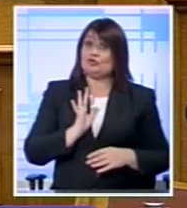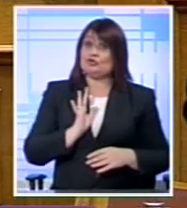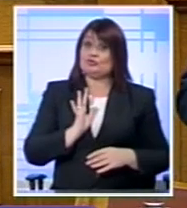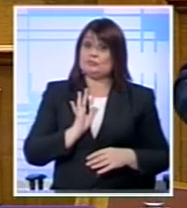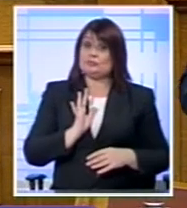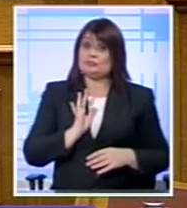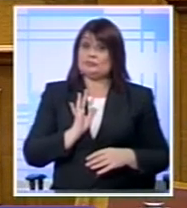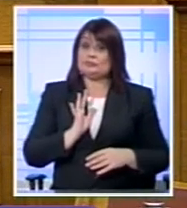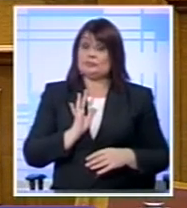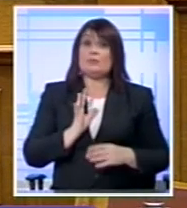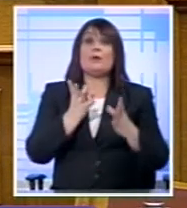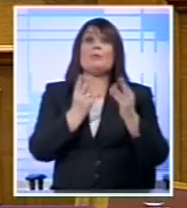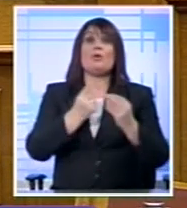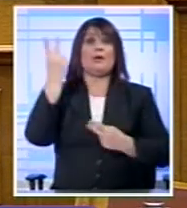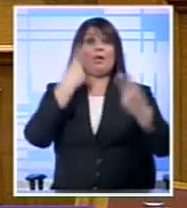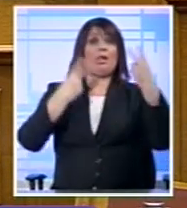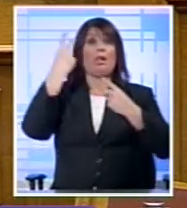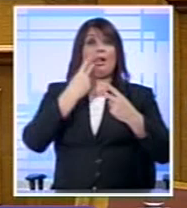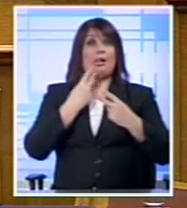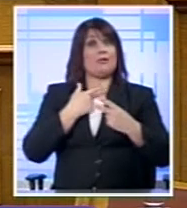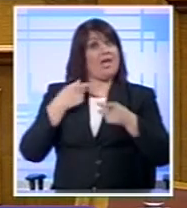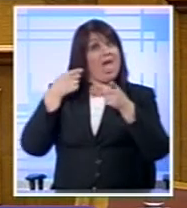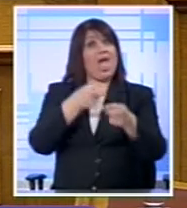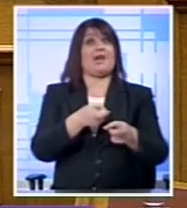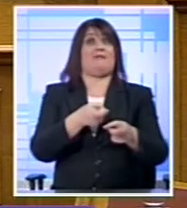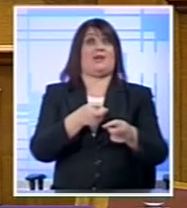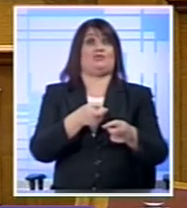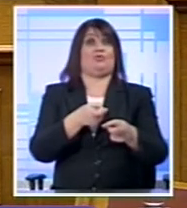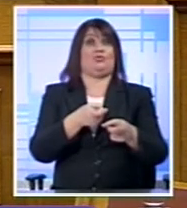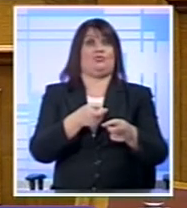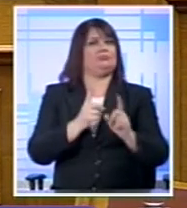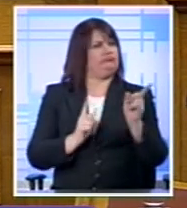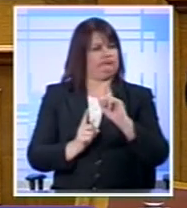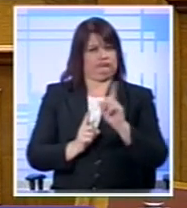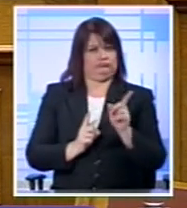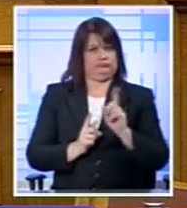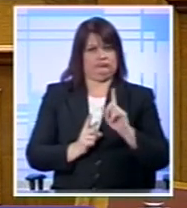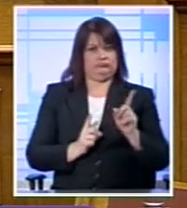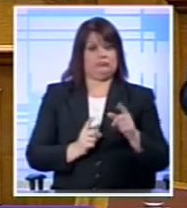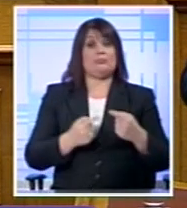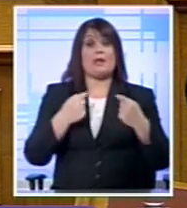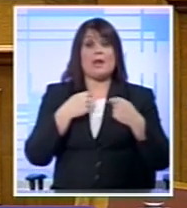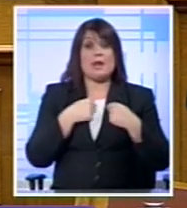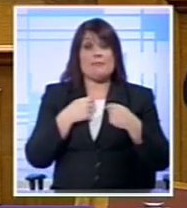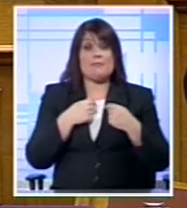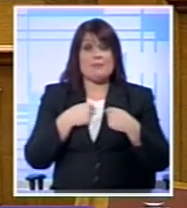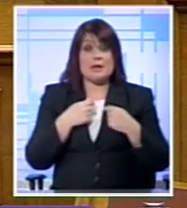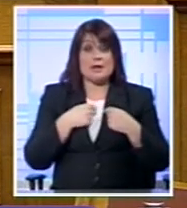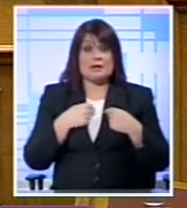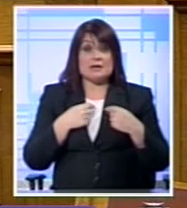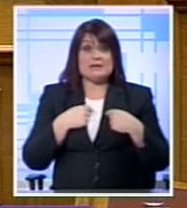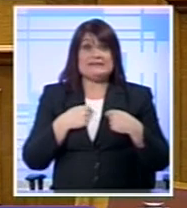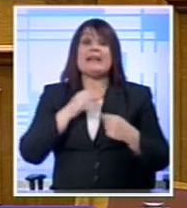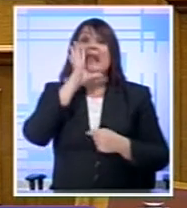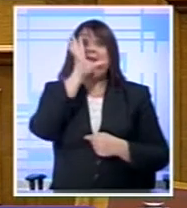Πολλοί μας κατηγορούσαν για εκβιασμό Κάθε άλλο Είμασταν Και είμαστε Απόλυτα